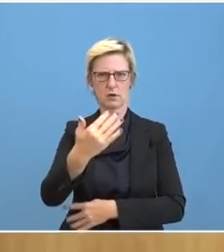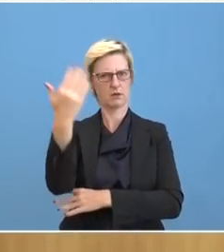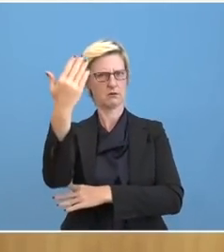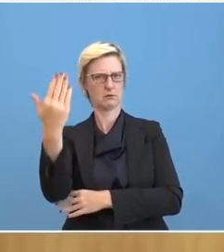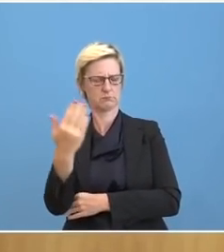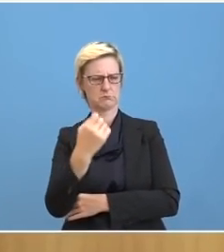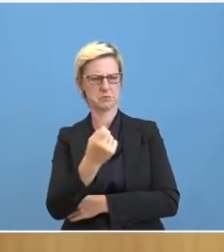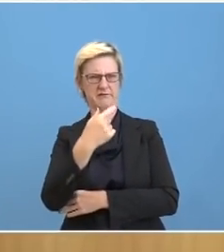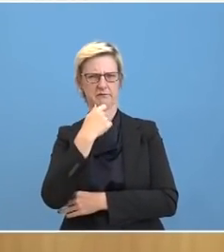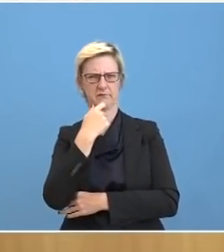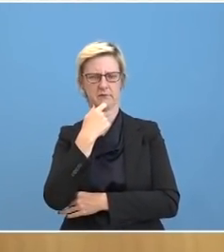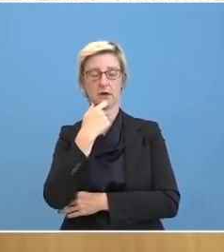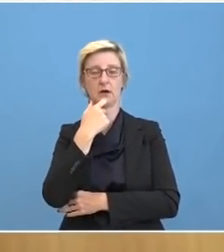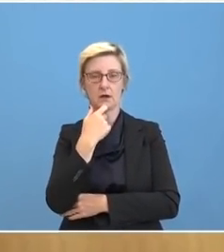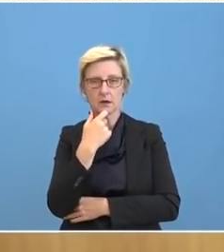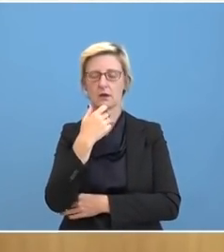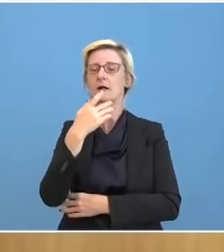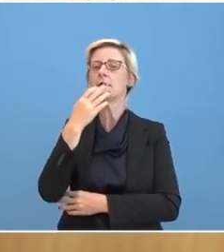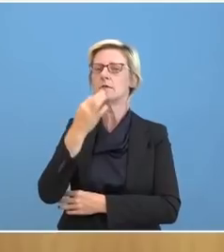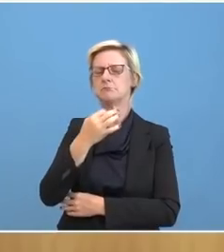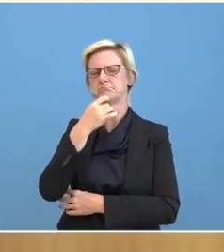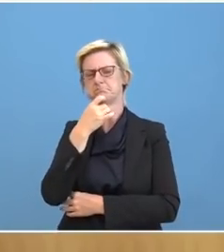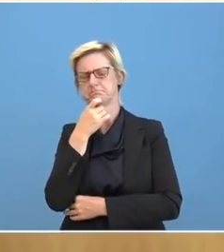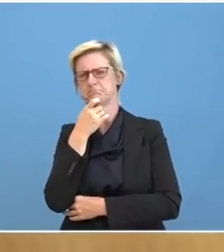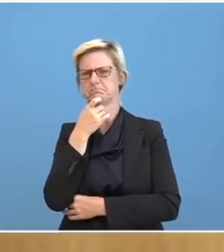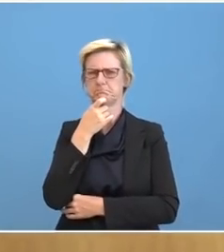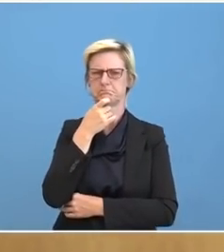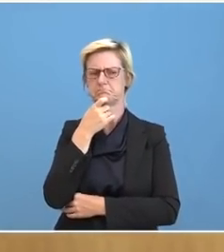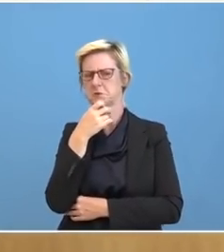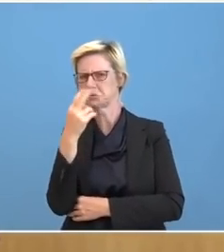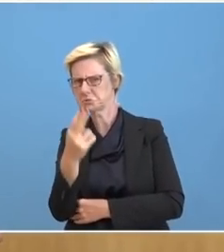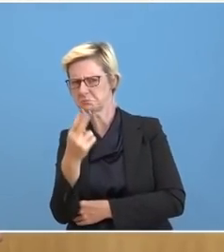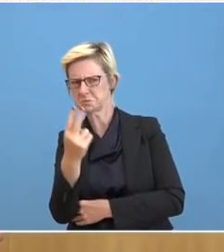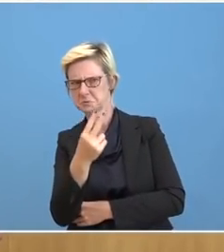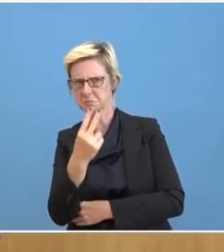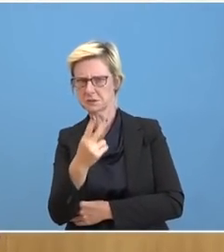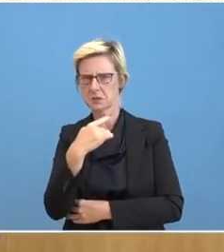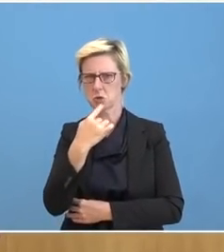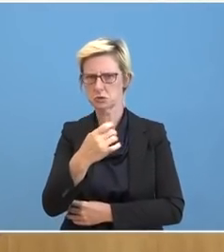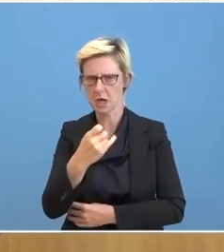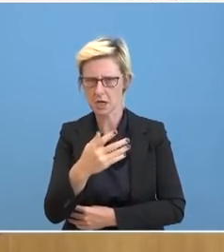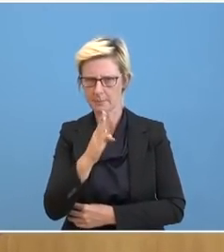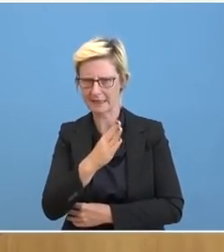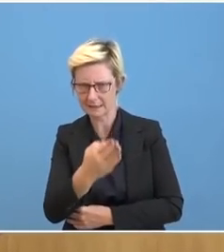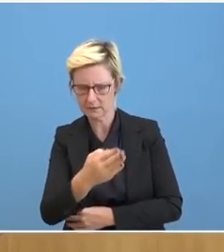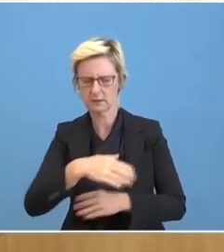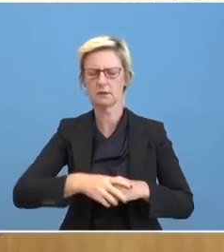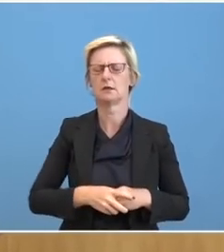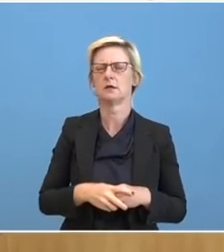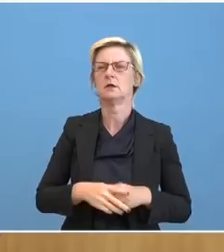danach haben sich alle gefragt, ob das stimmt, ob das nicht stimmt. Und dann kam diese